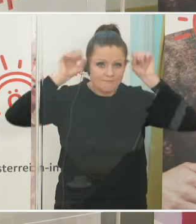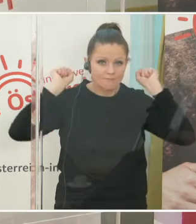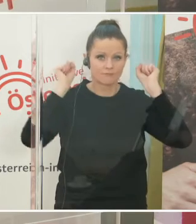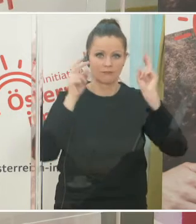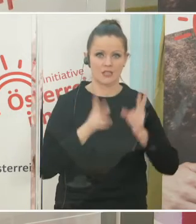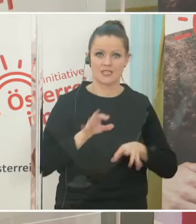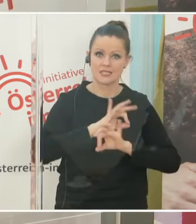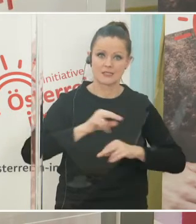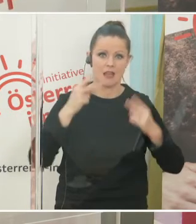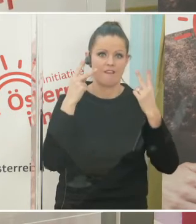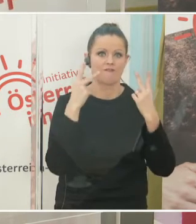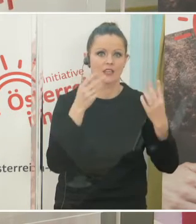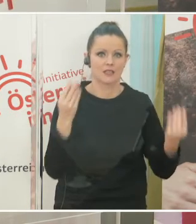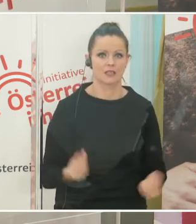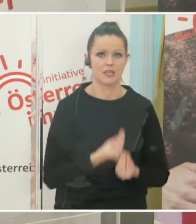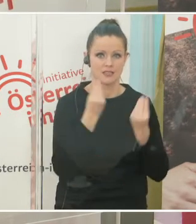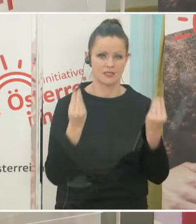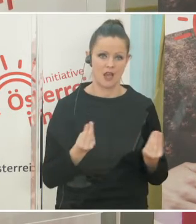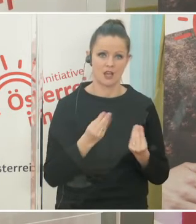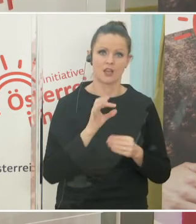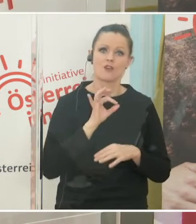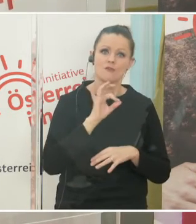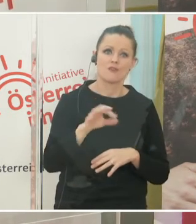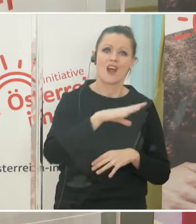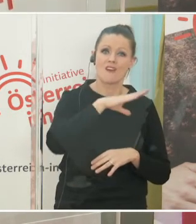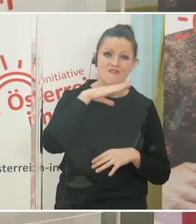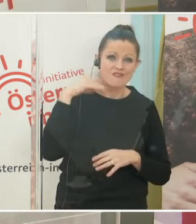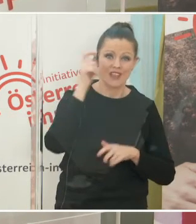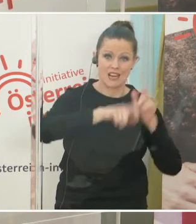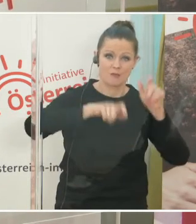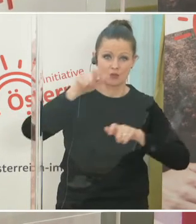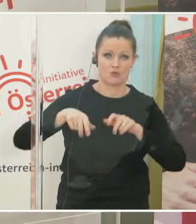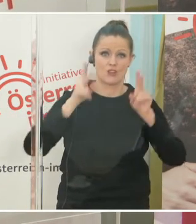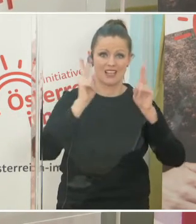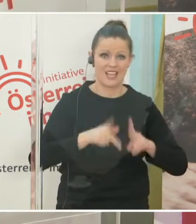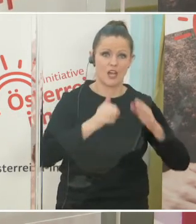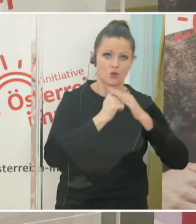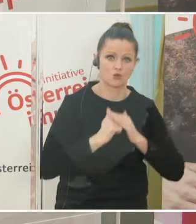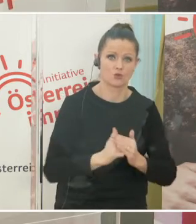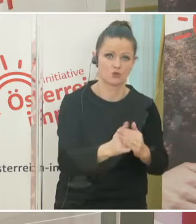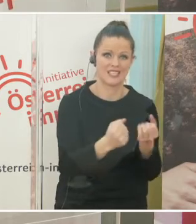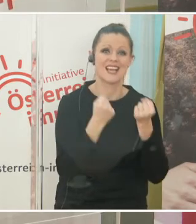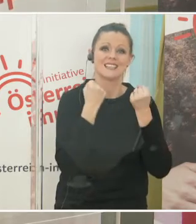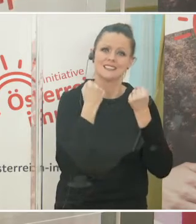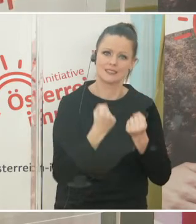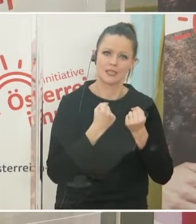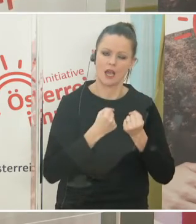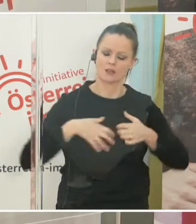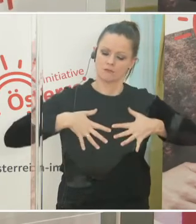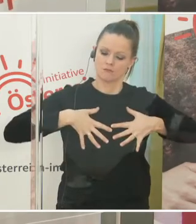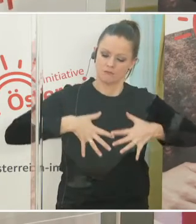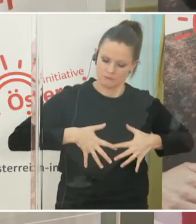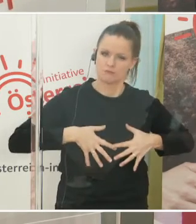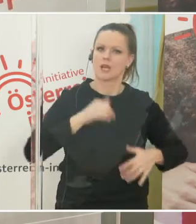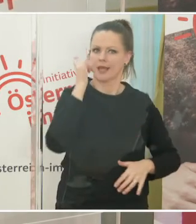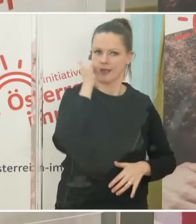Beitrag ist, um möglichst viele Menschen dabei zu unterstützen, mit Sicherheit und Überzeugung Ja